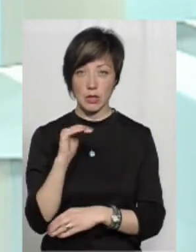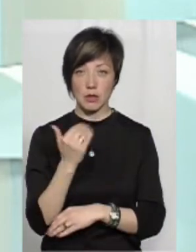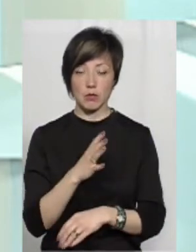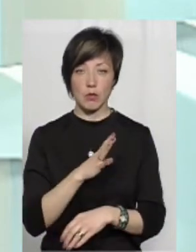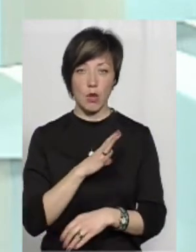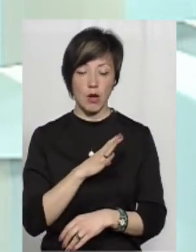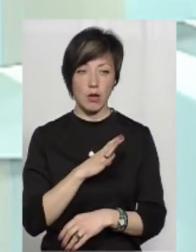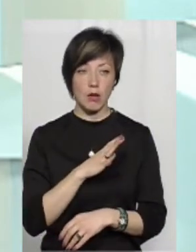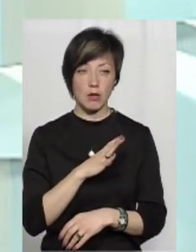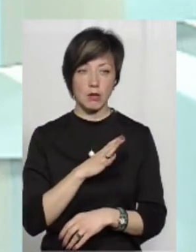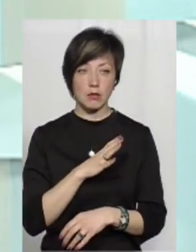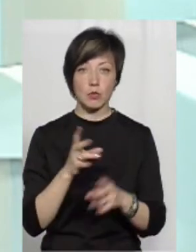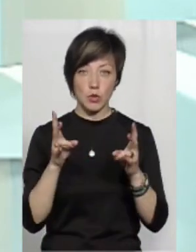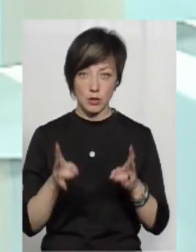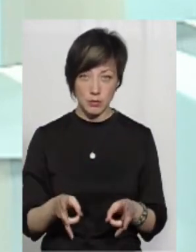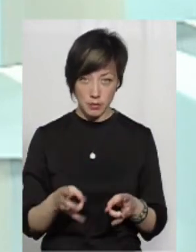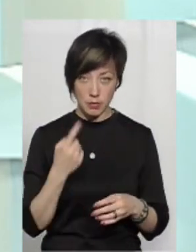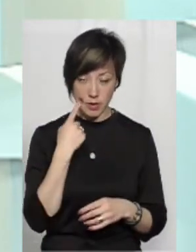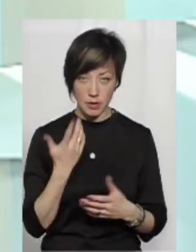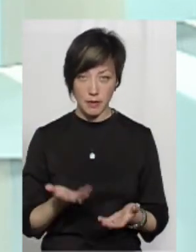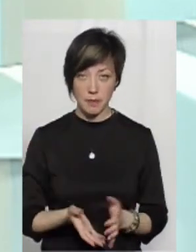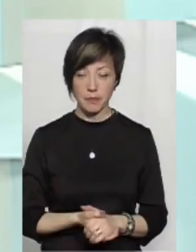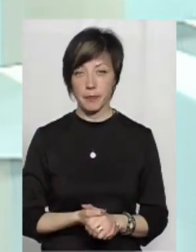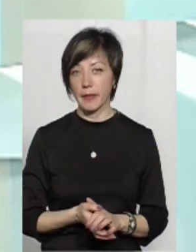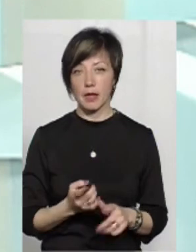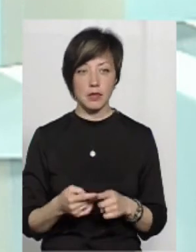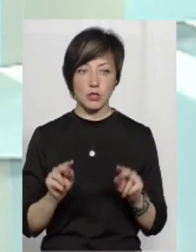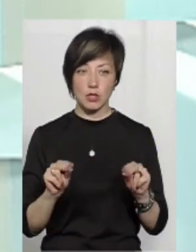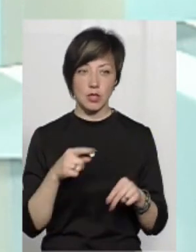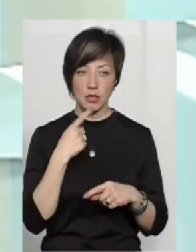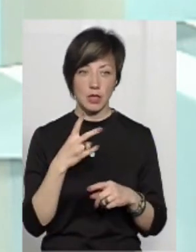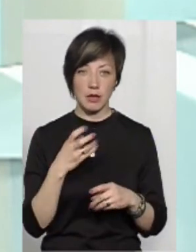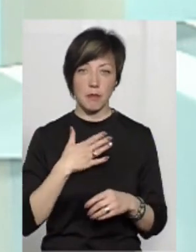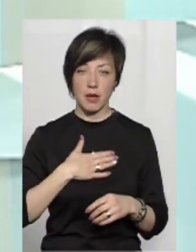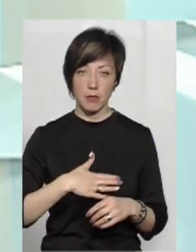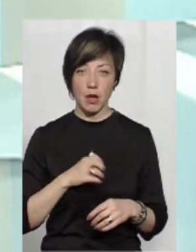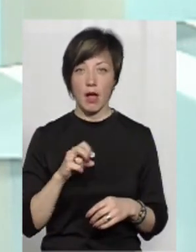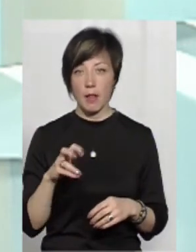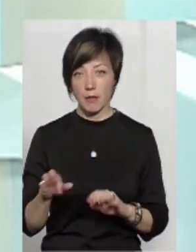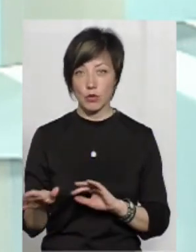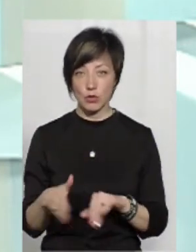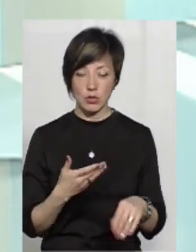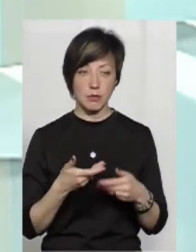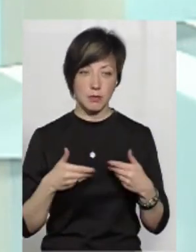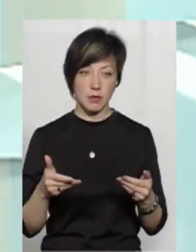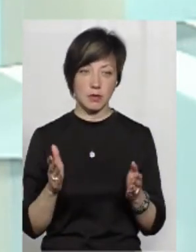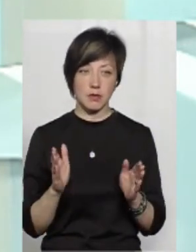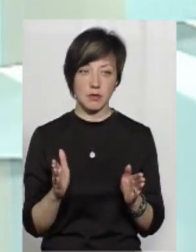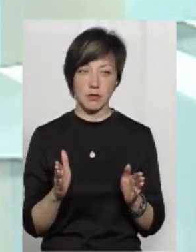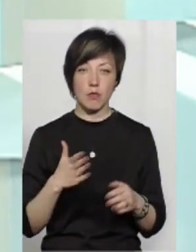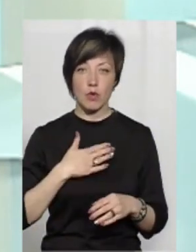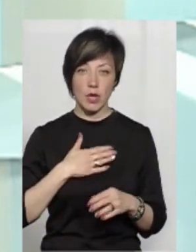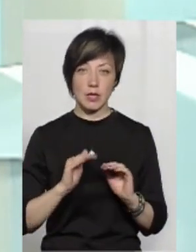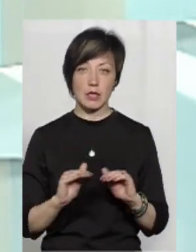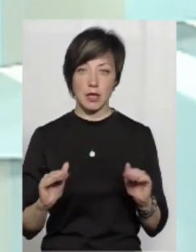дитина була скривджена. Це, чесно кажучи, не зовсім приємно, але ми це пройшли, ну, по крайній мірі,